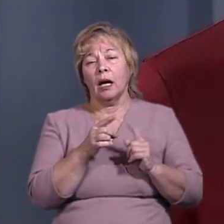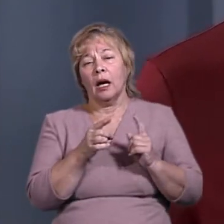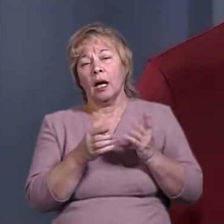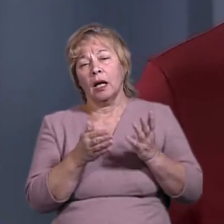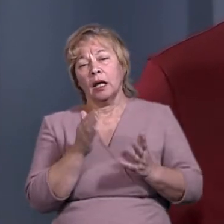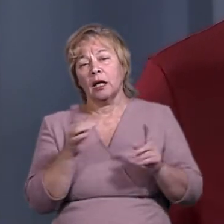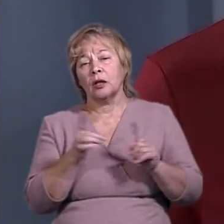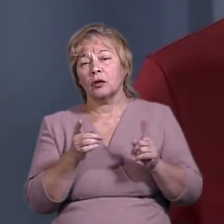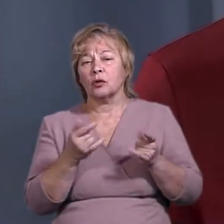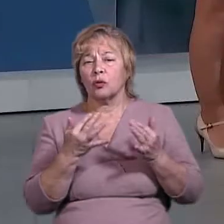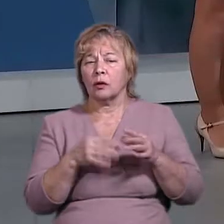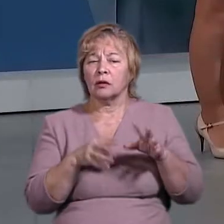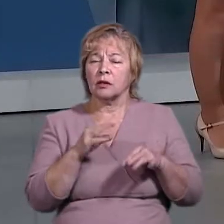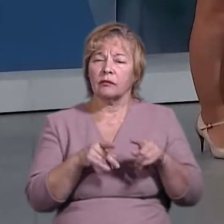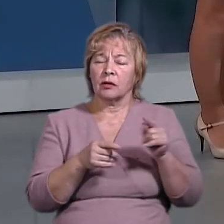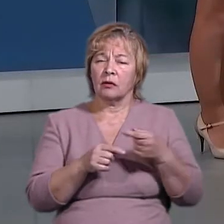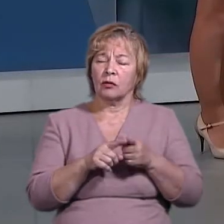цей тиск і наскільки він заважає роботі?